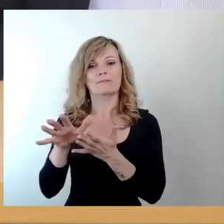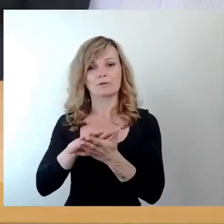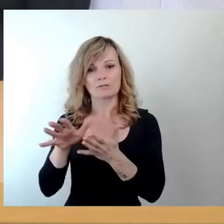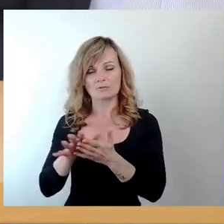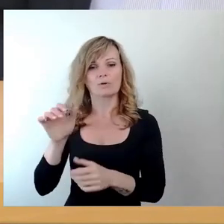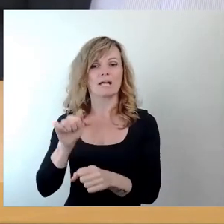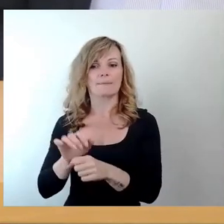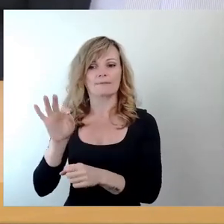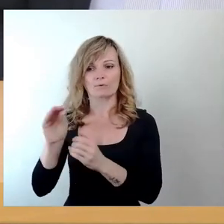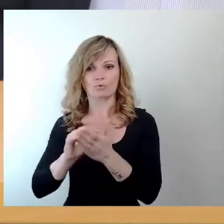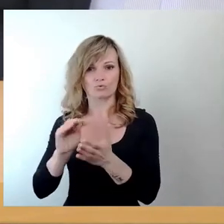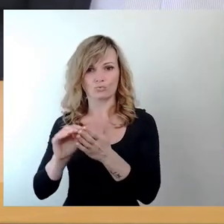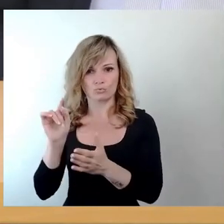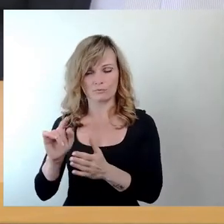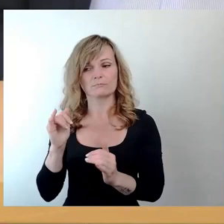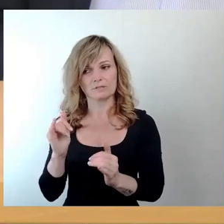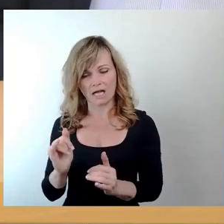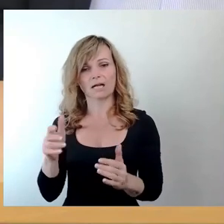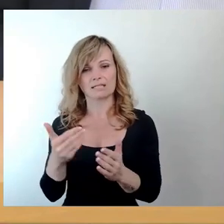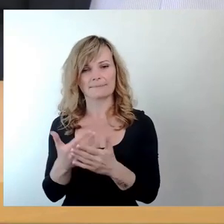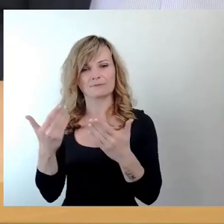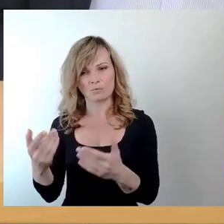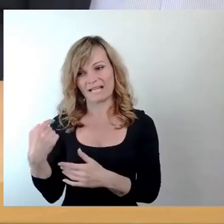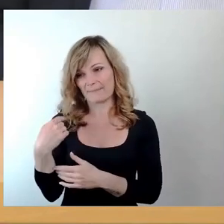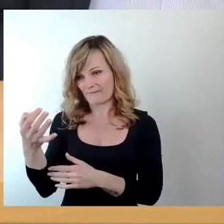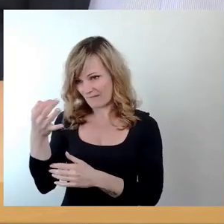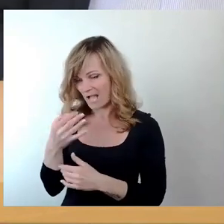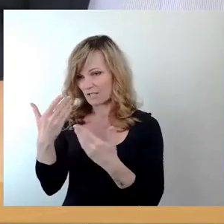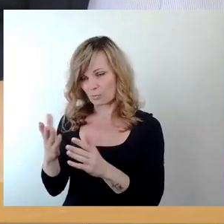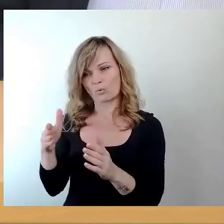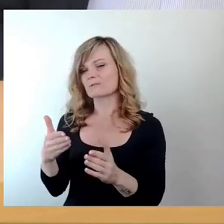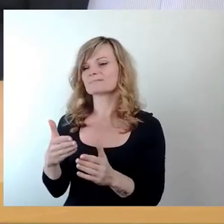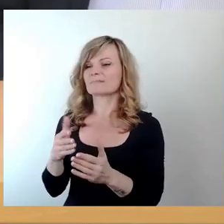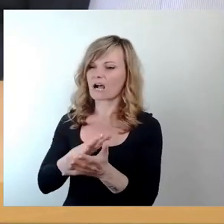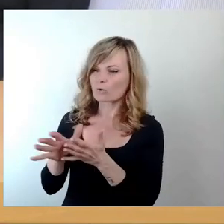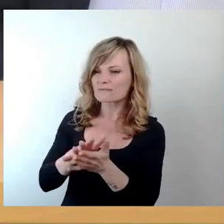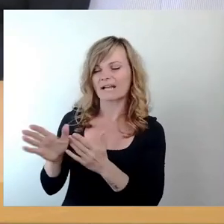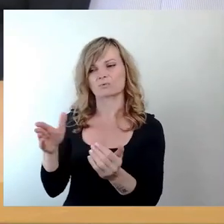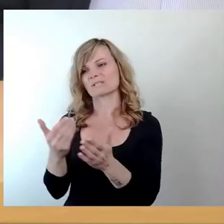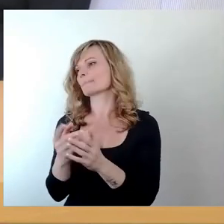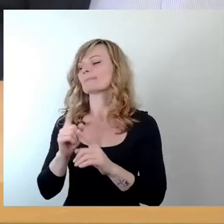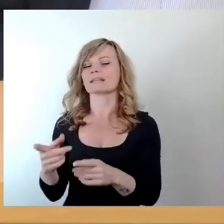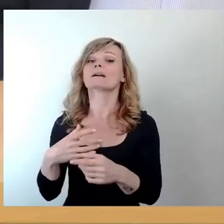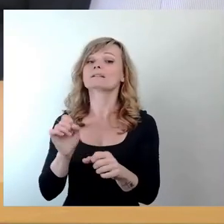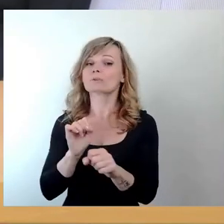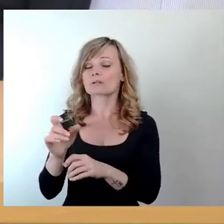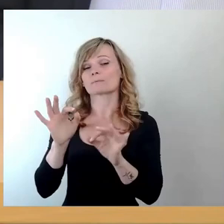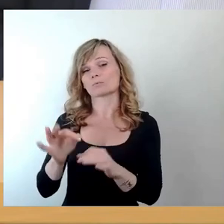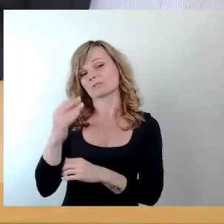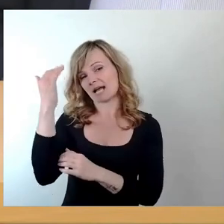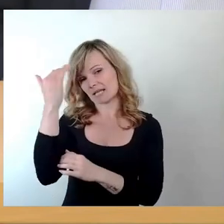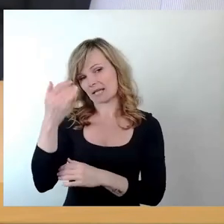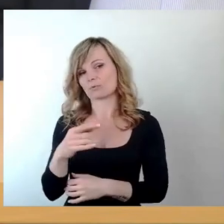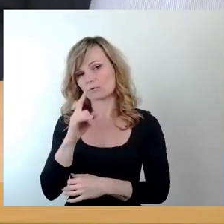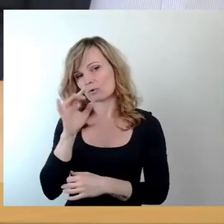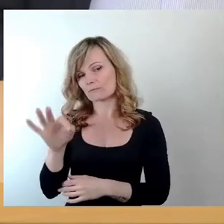angeht, gibt es die in der Form, wie es jetzt gefragt wird, so nicht. Trotzdem ist es, denke ich, mal eine ganz gute Anregung, nicht mehr für das